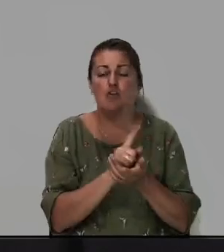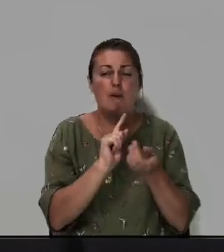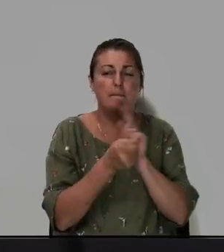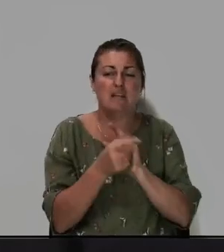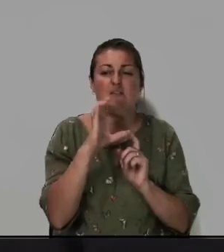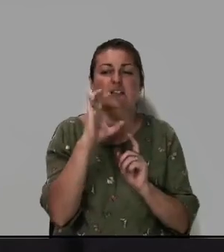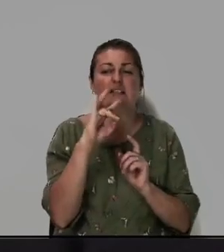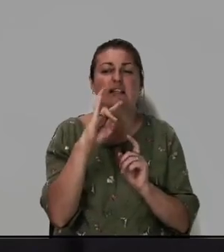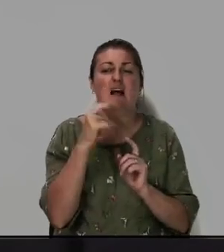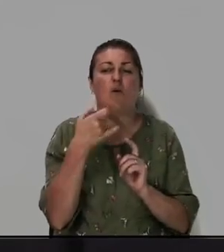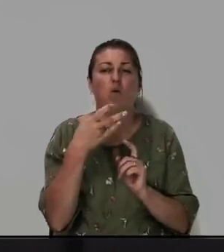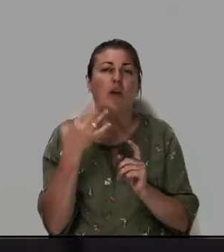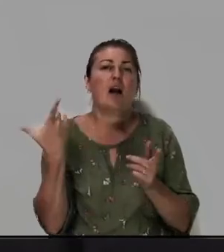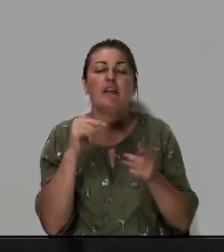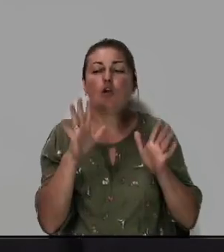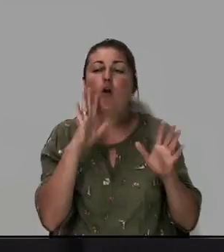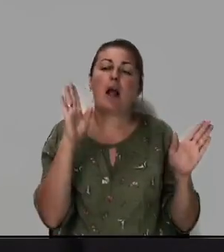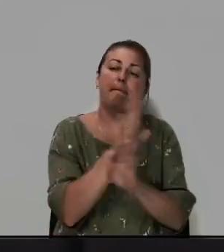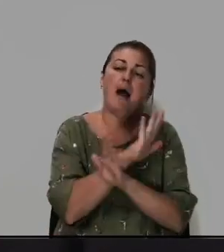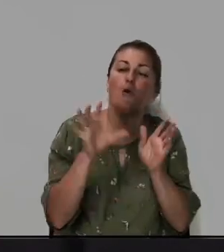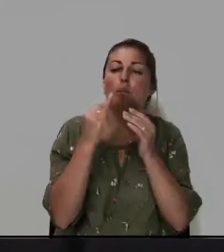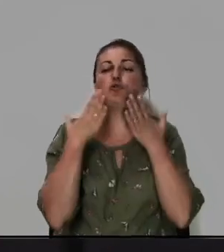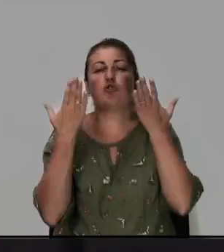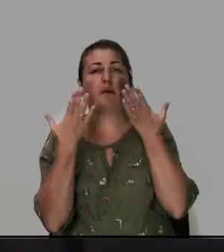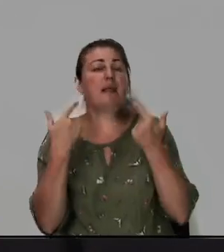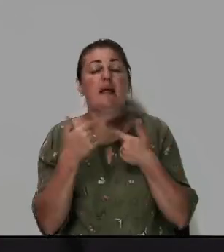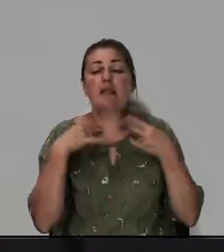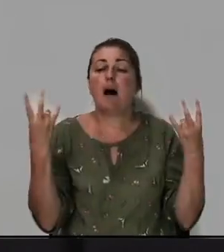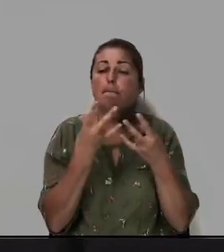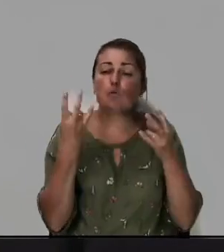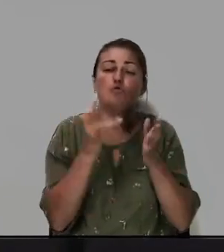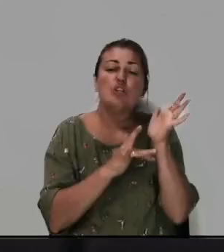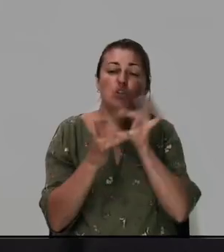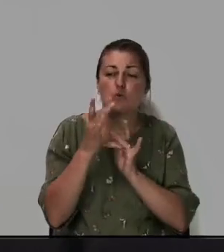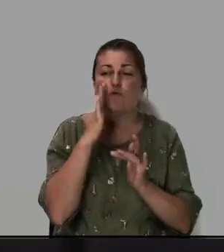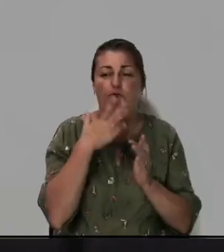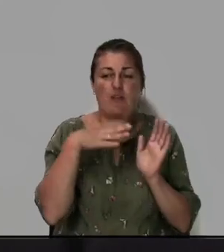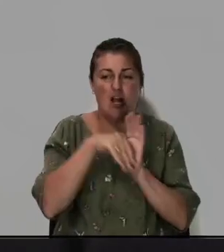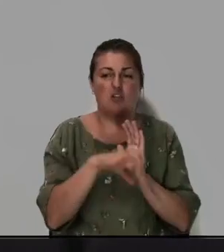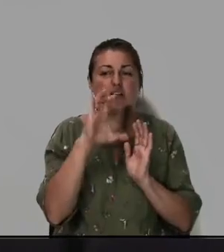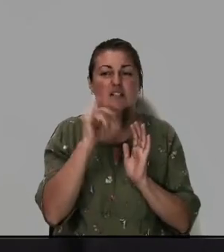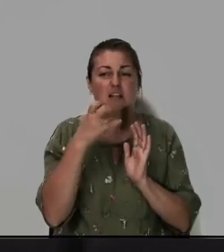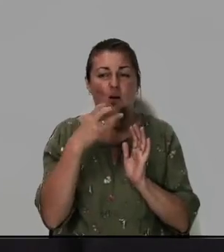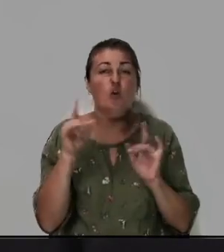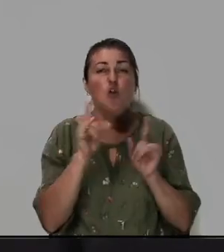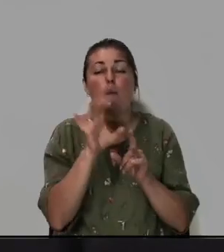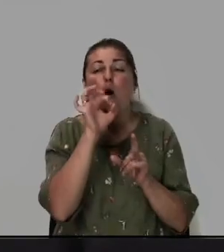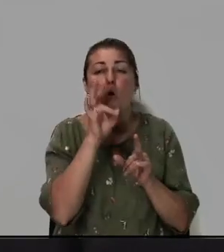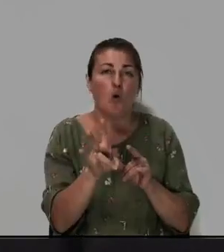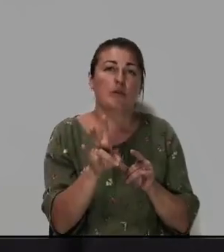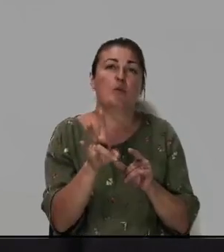в синагоги, где только поем, читаем. Нам нужен Иисус в нашей синагоге, чтобы Он